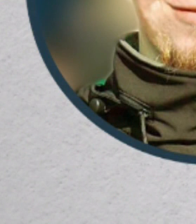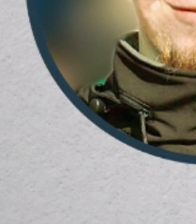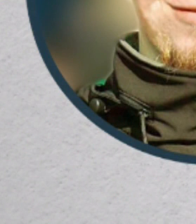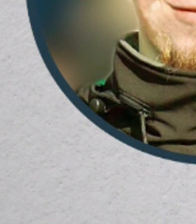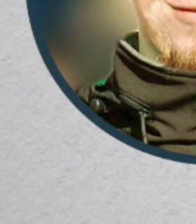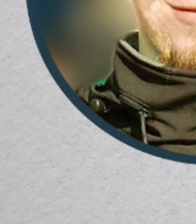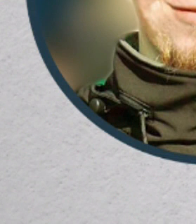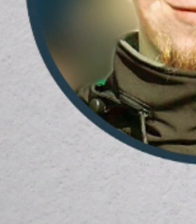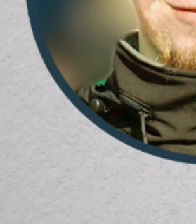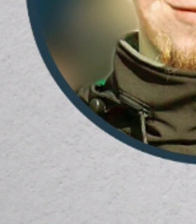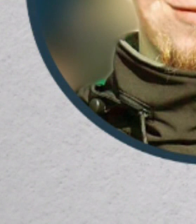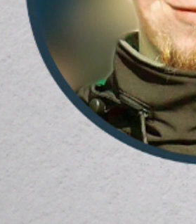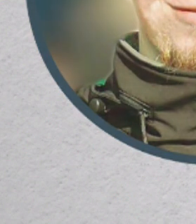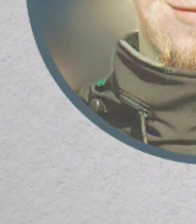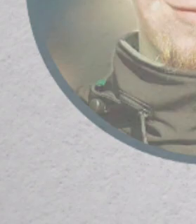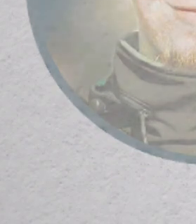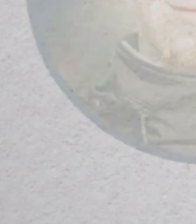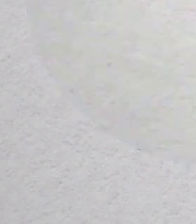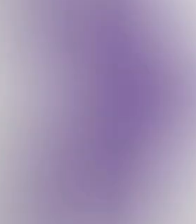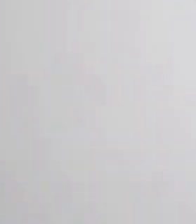«Свобода». Балотується від цієї ж політсили.